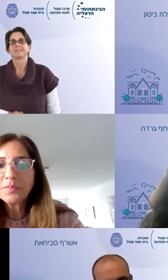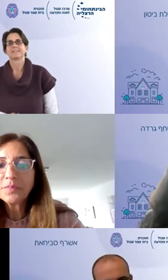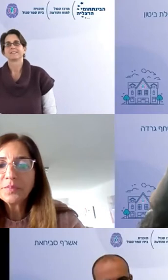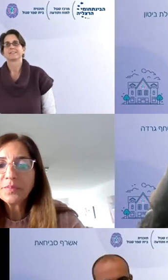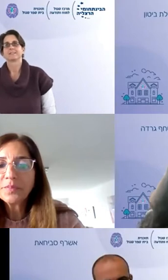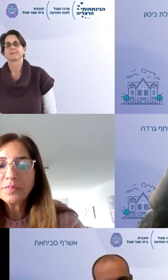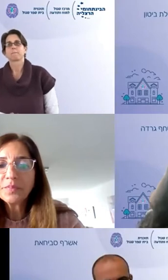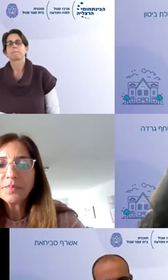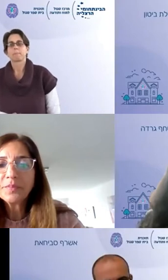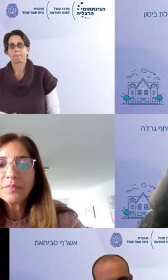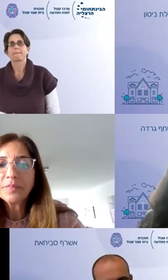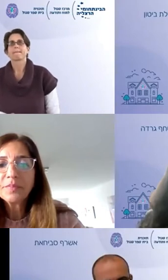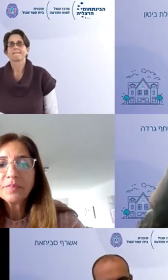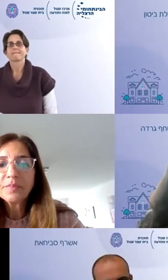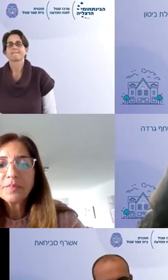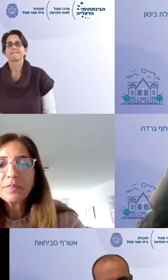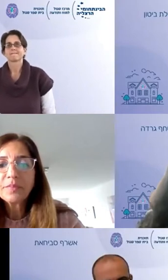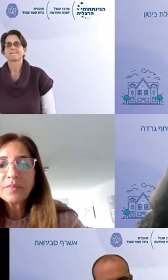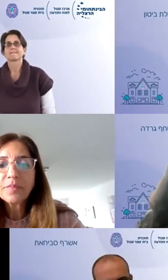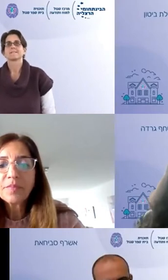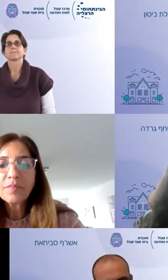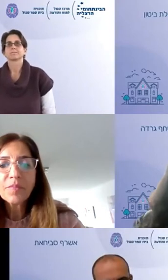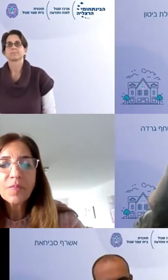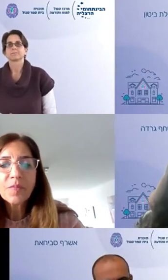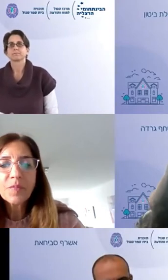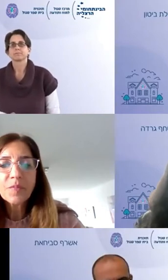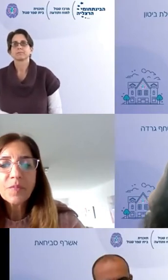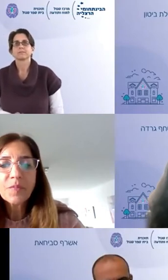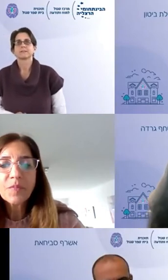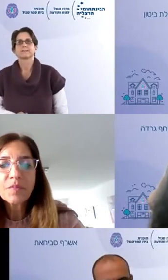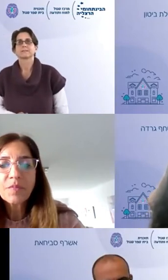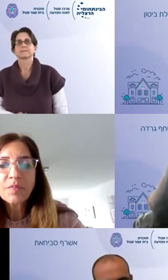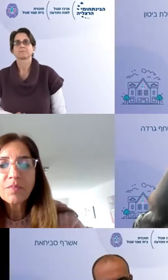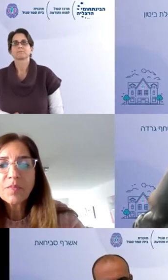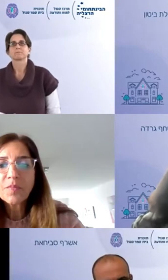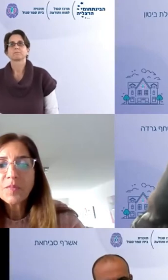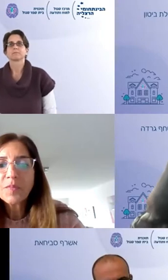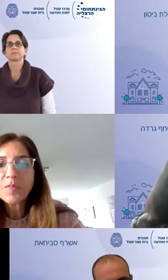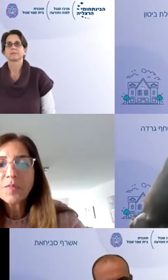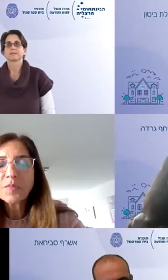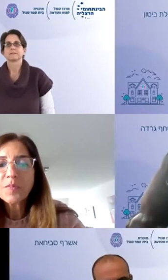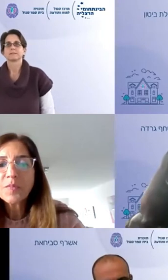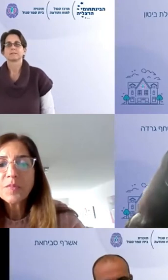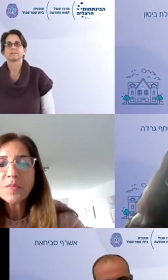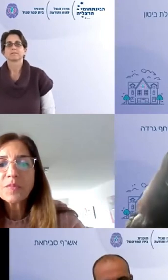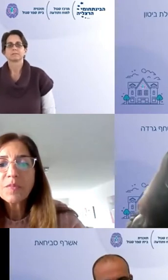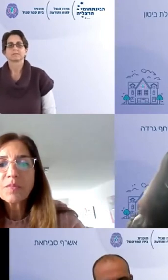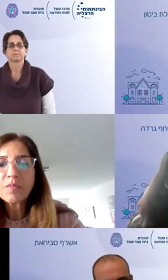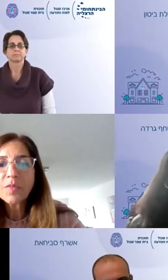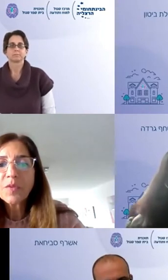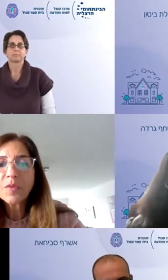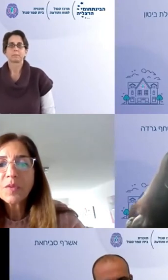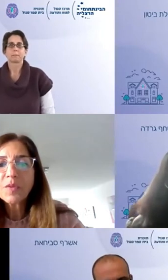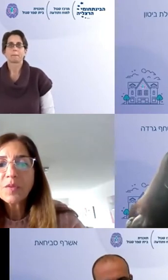מנהל חטיבת ביניים חיים גורי בנתניה חטיבת סומחת זאת בעצם השנה השלישית של בית הספר אי פעם